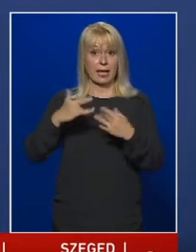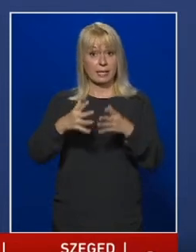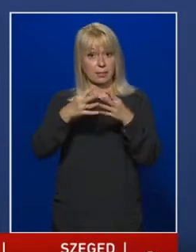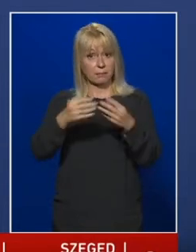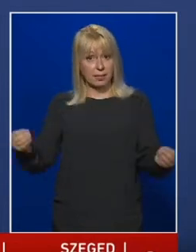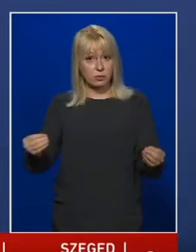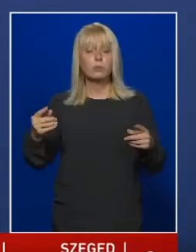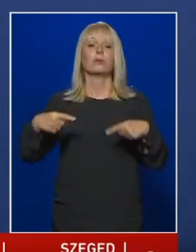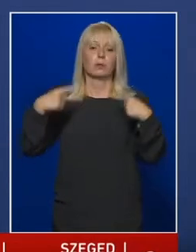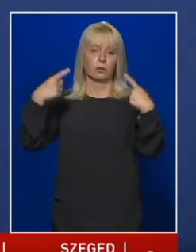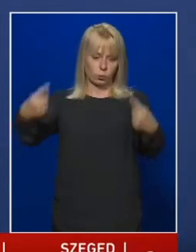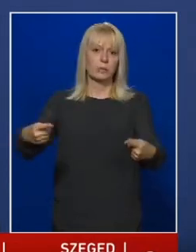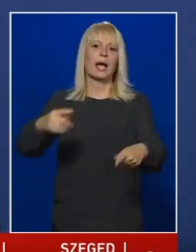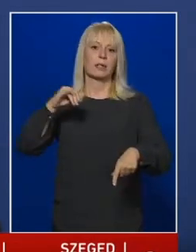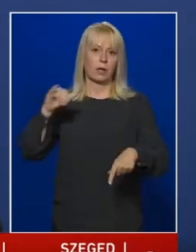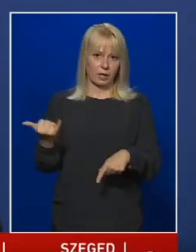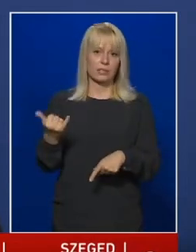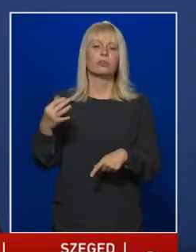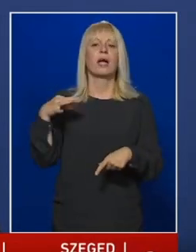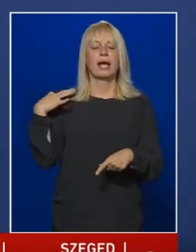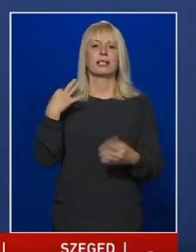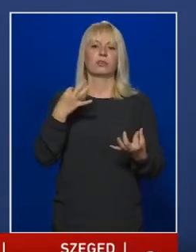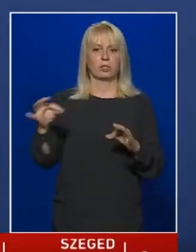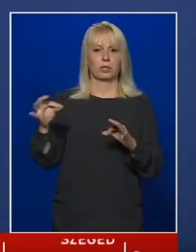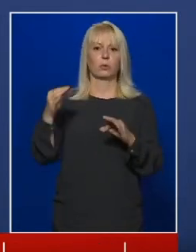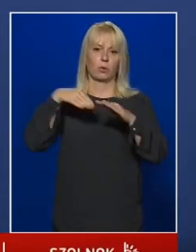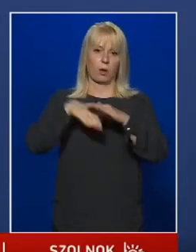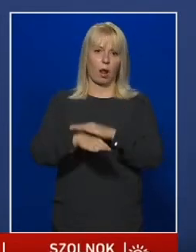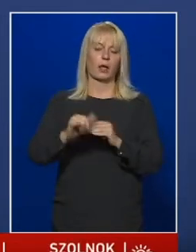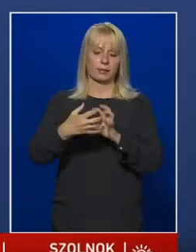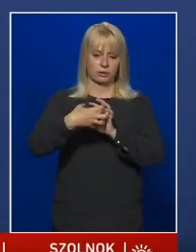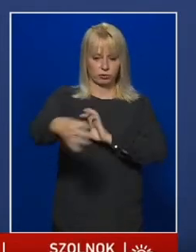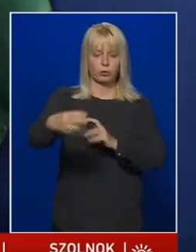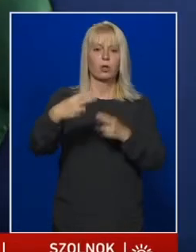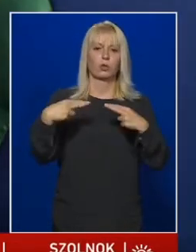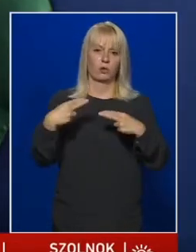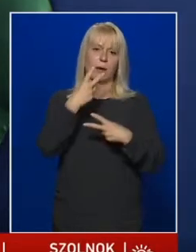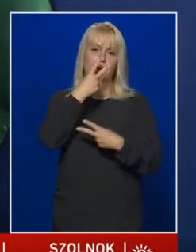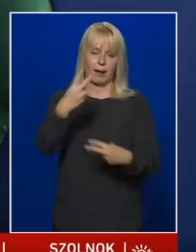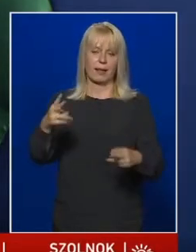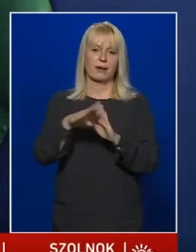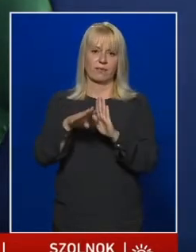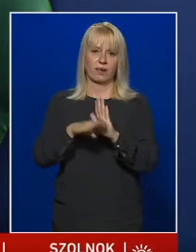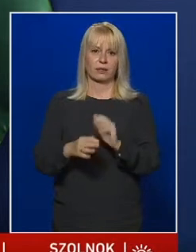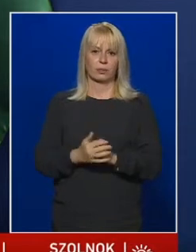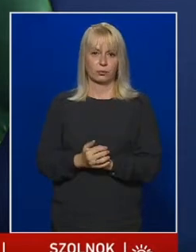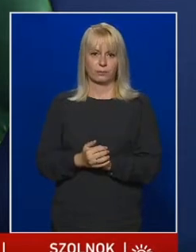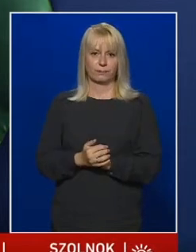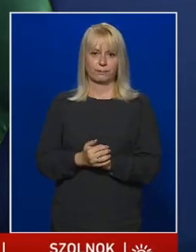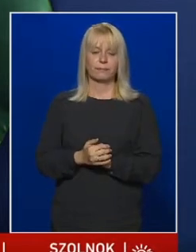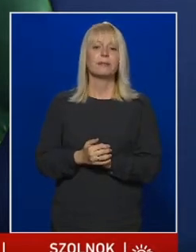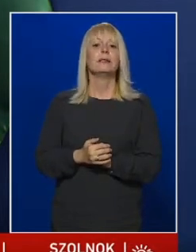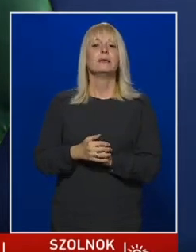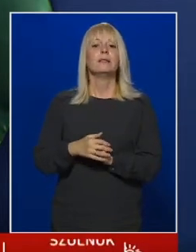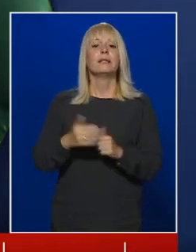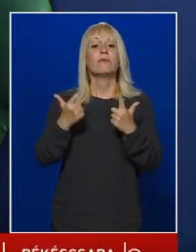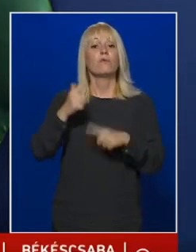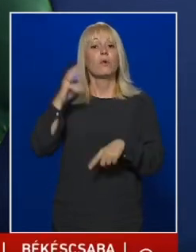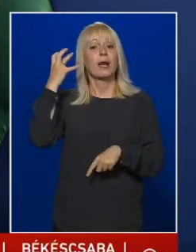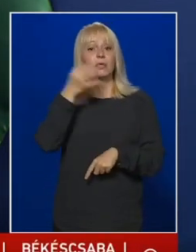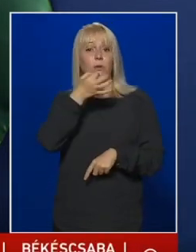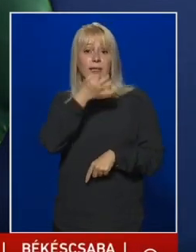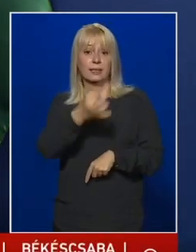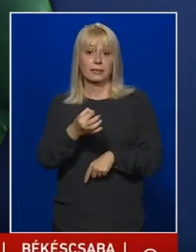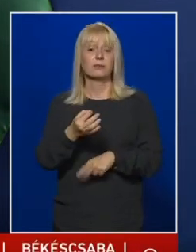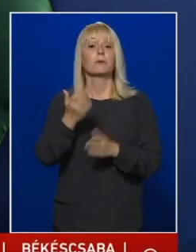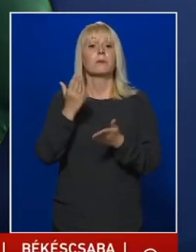is, az elrendelt egészségügyi készellét alatt is ellátják ezt a feladatot. Az inforádió kérdése. Utazhatnak-e